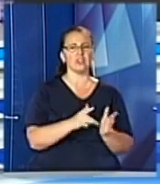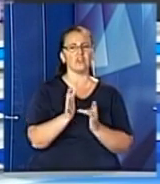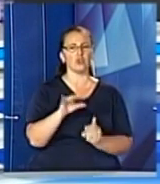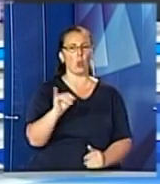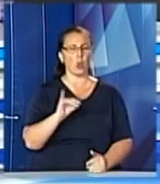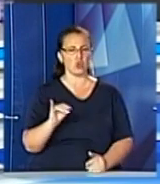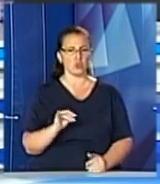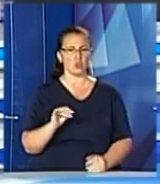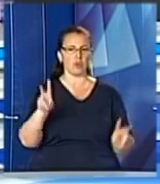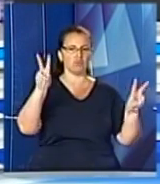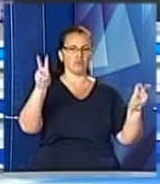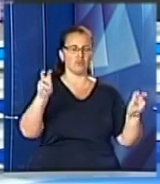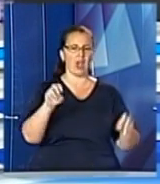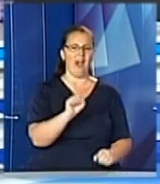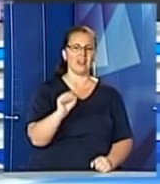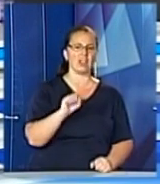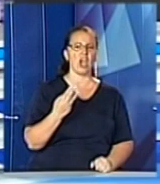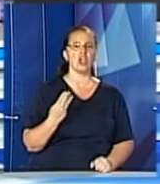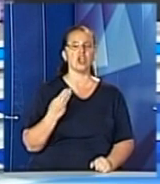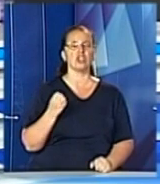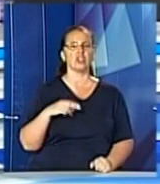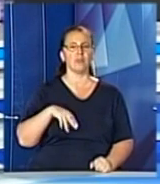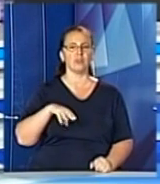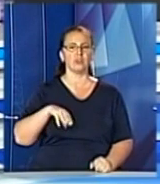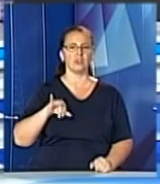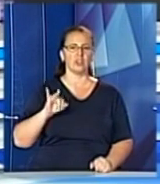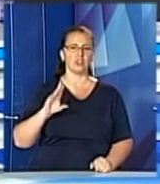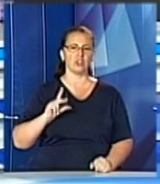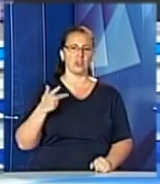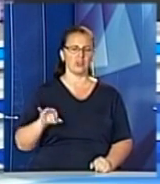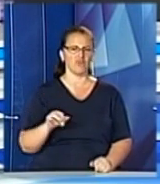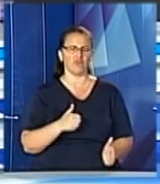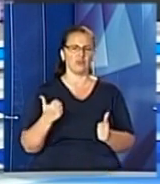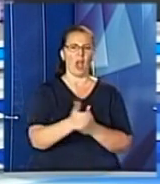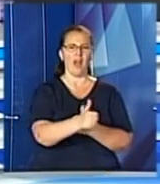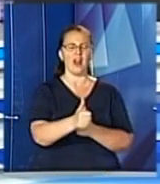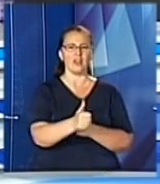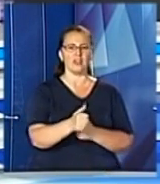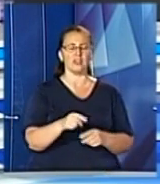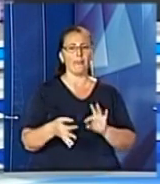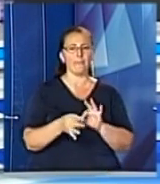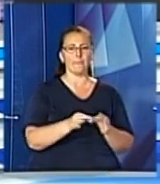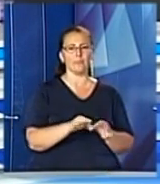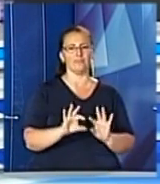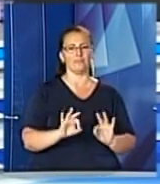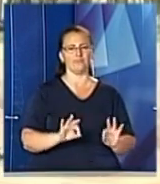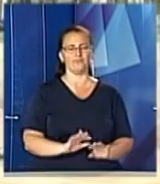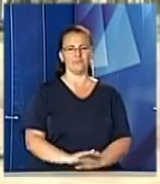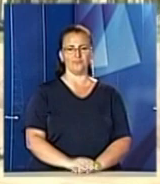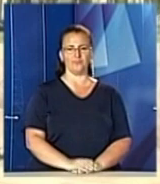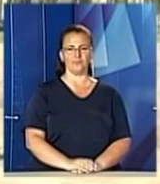відбувалося під гаслом «Андрей Шептицький – це Україна, будівничий князь, лідер». Деталі – далі у сюжеті.